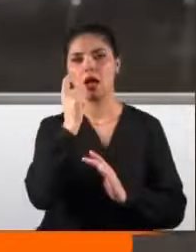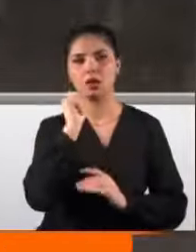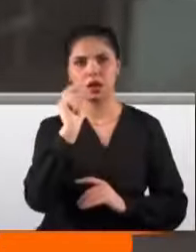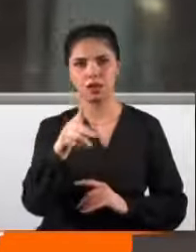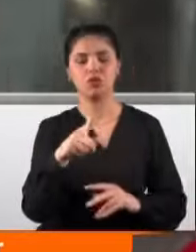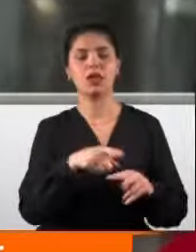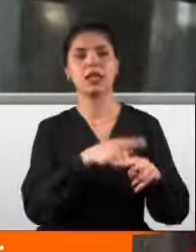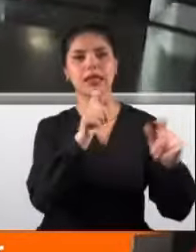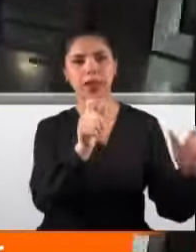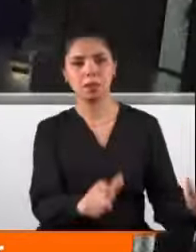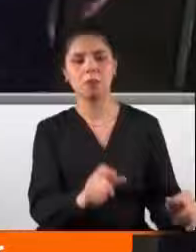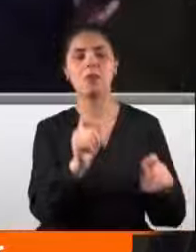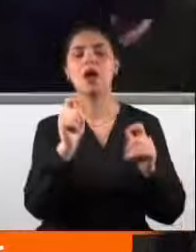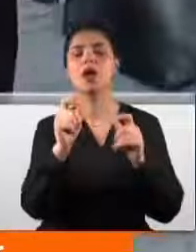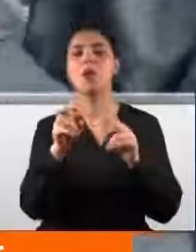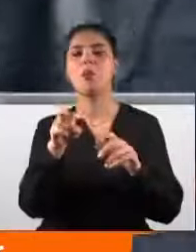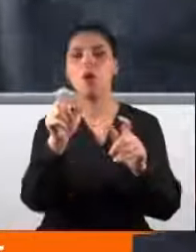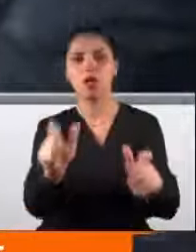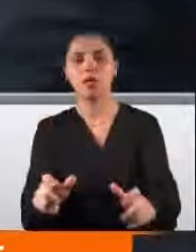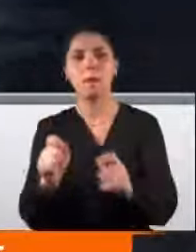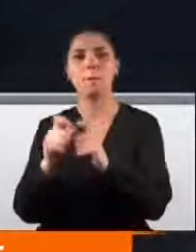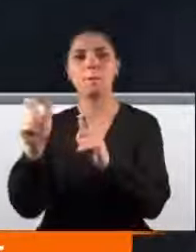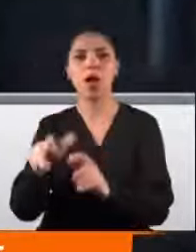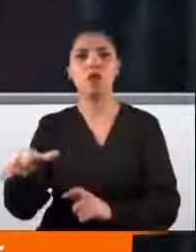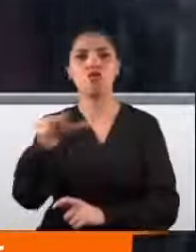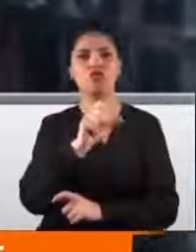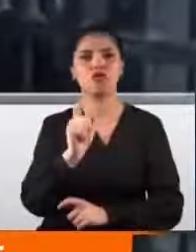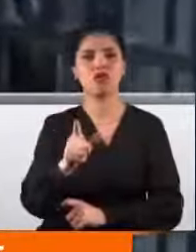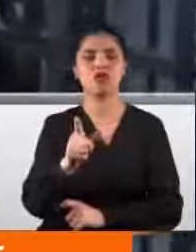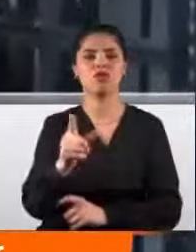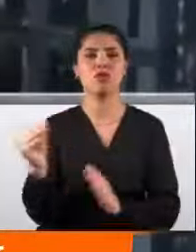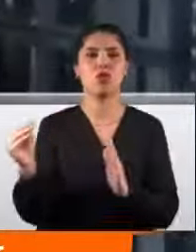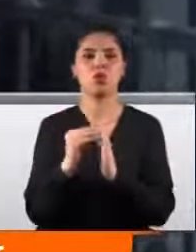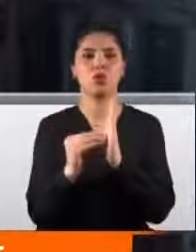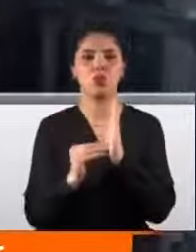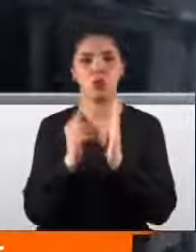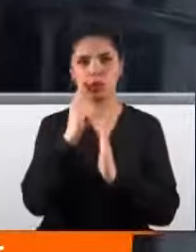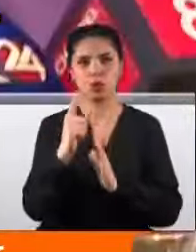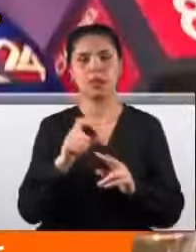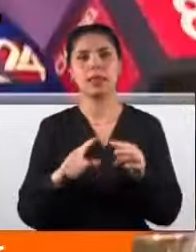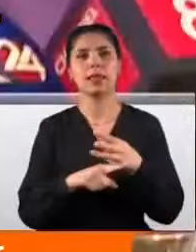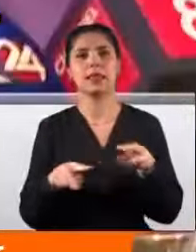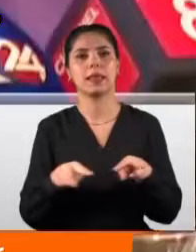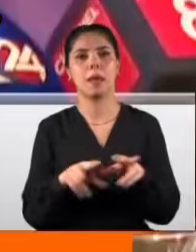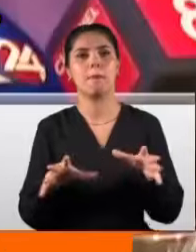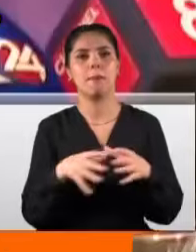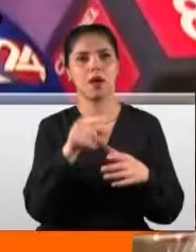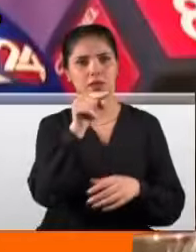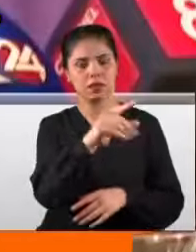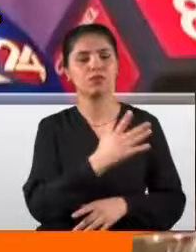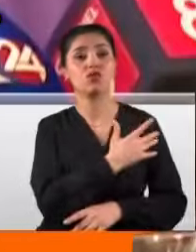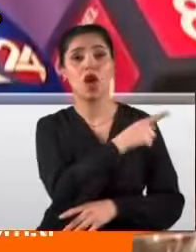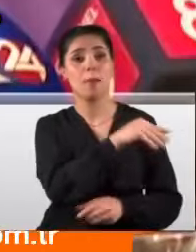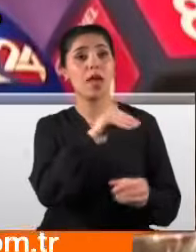Polatlı ve Bala ilçeleri de eklendi. DEM Parti CHP adayları için bu ilçelerden çekildi. Yeni Mahallede belediye